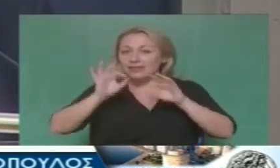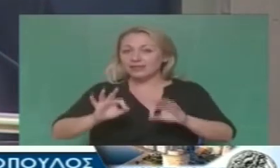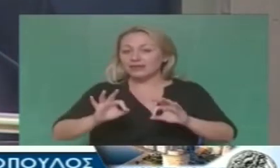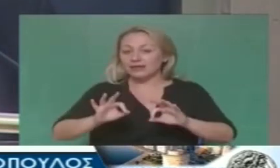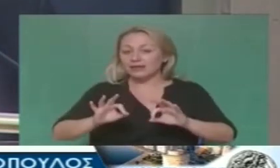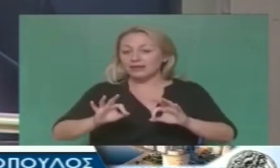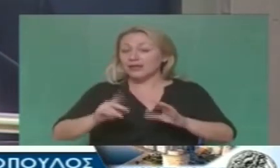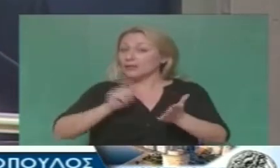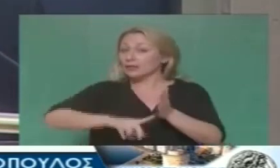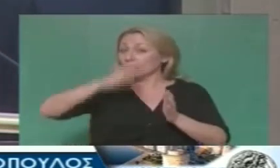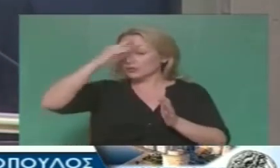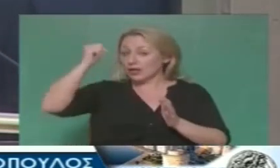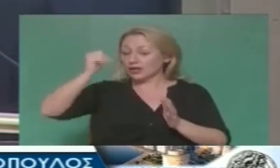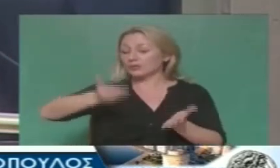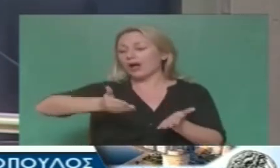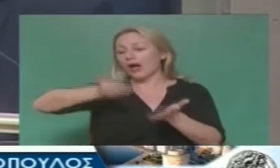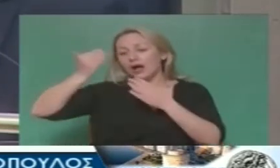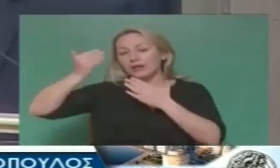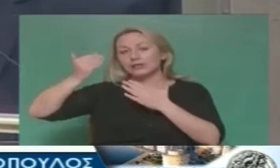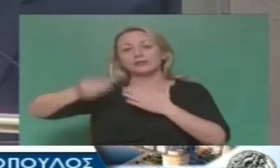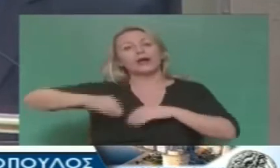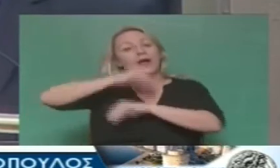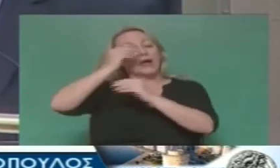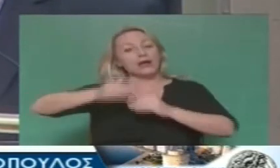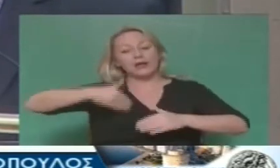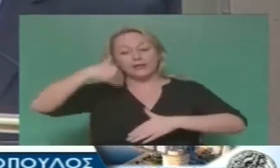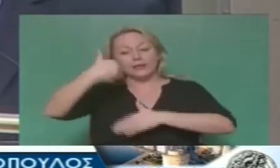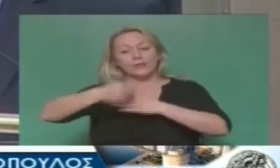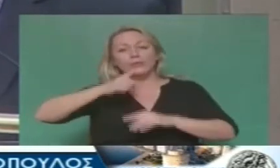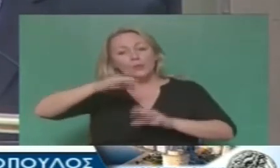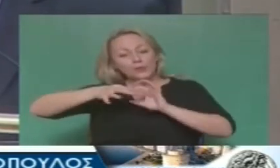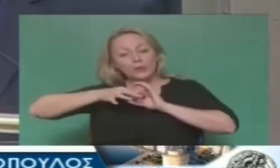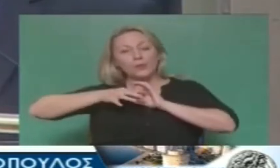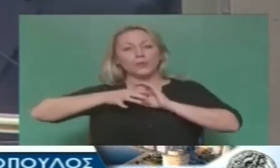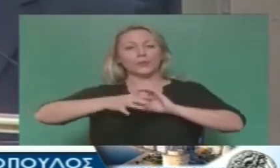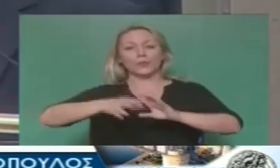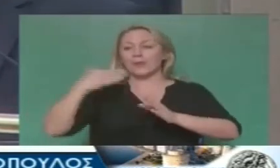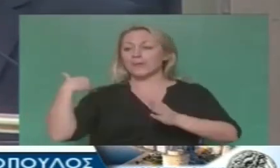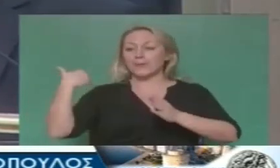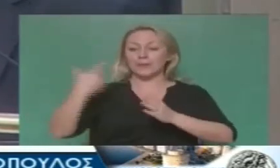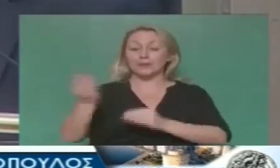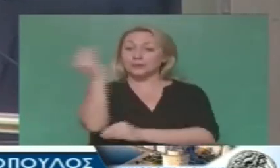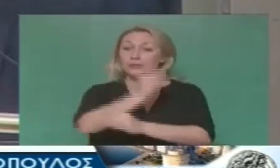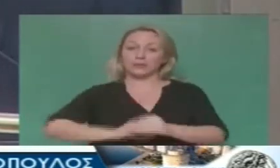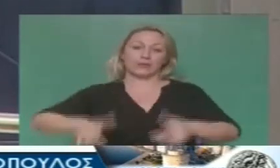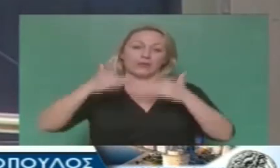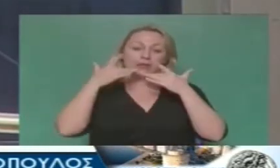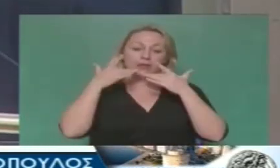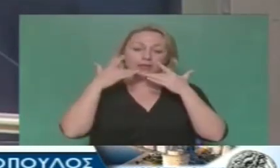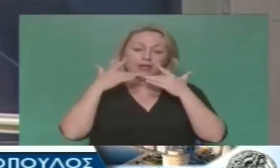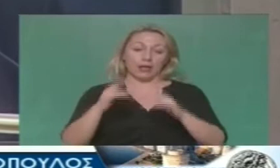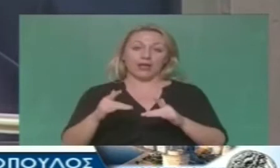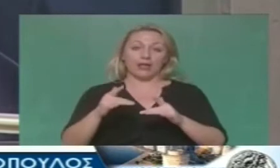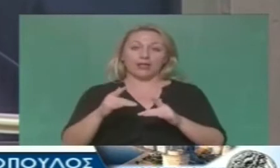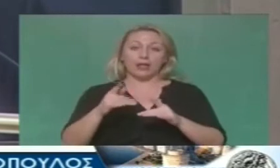να το ξεχάσουμε ώστε να ακολουθηθεί η ίδια πορεία που μας οδήγησε μέχρι εδώ σε ακόμη χειρότερη, με